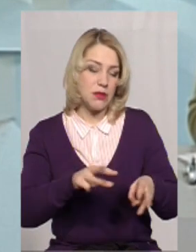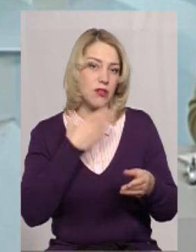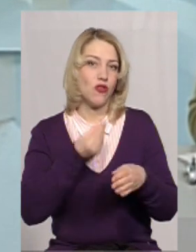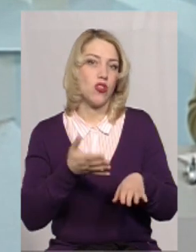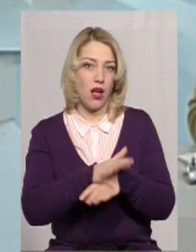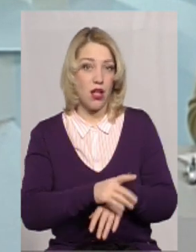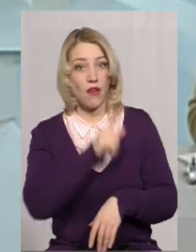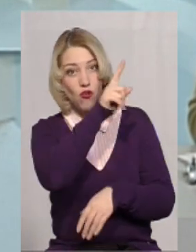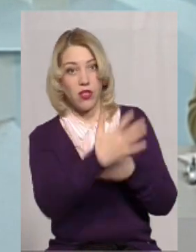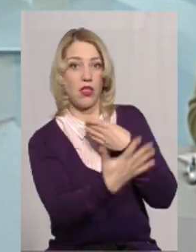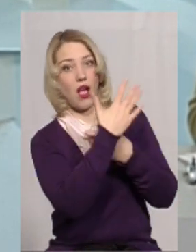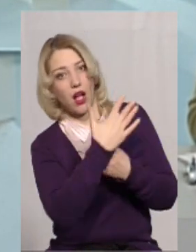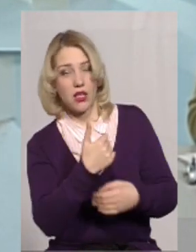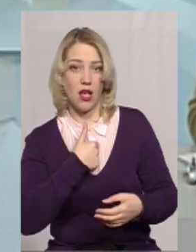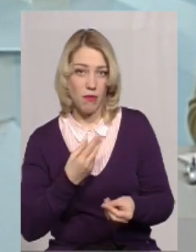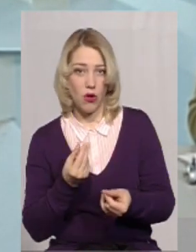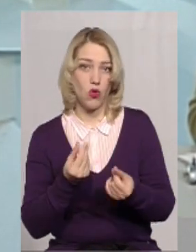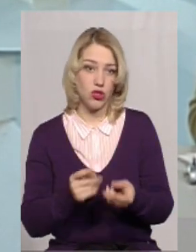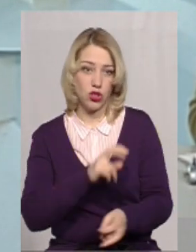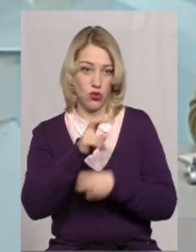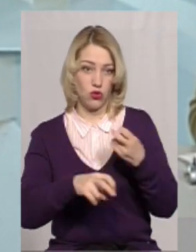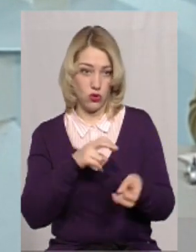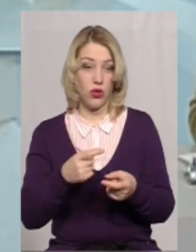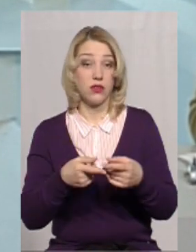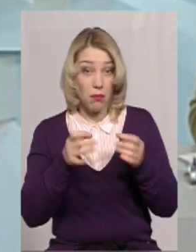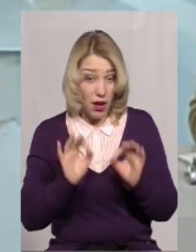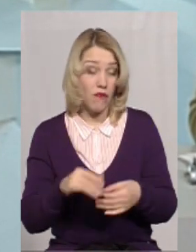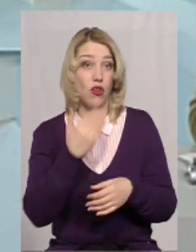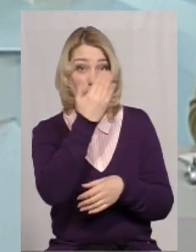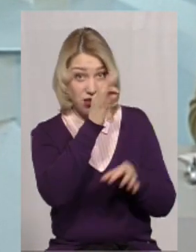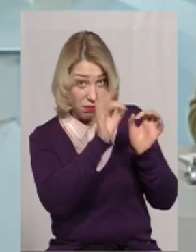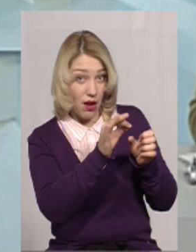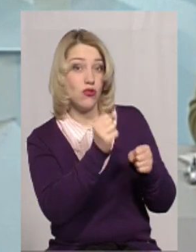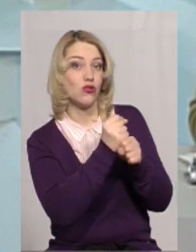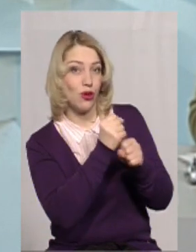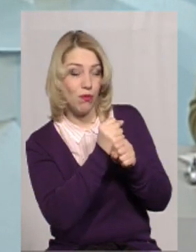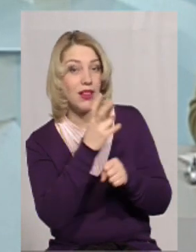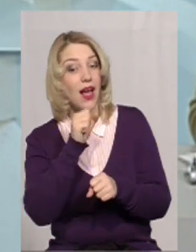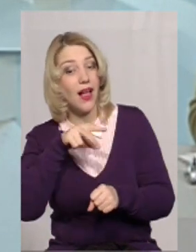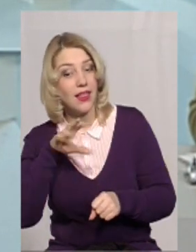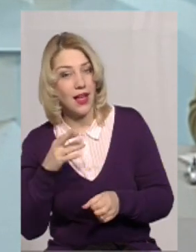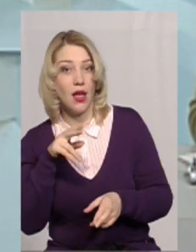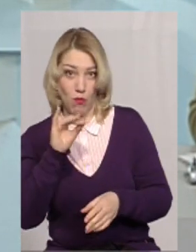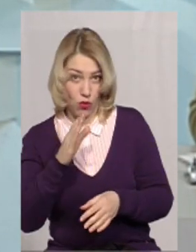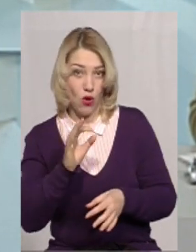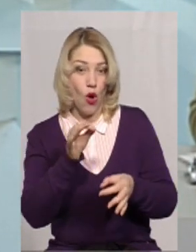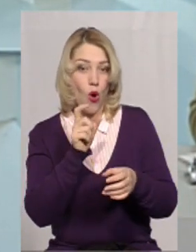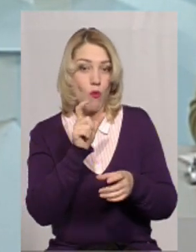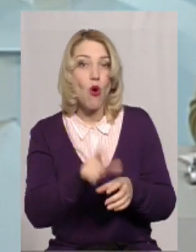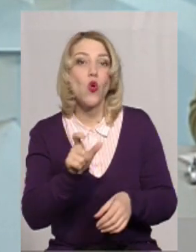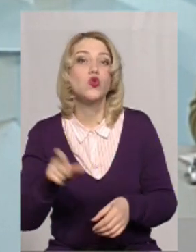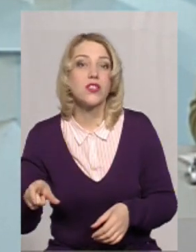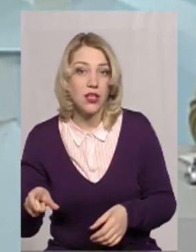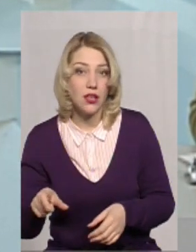наказ, а ми маємо шукати кошти. По закону, так, вони правильно все зробили. Але, якби по-людськи, по